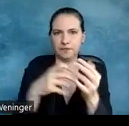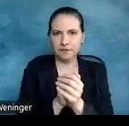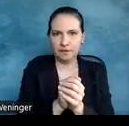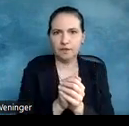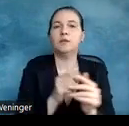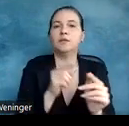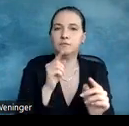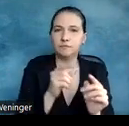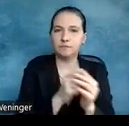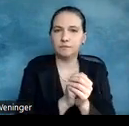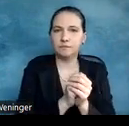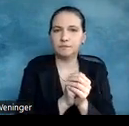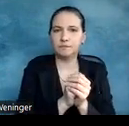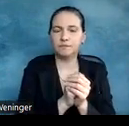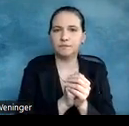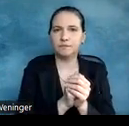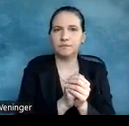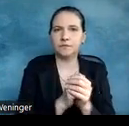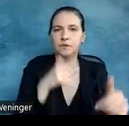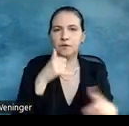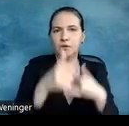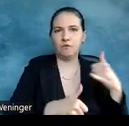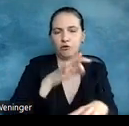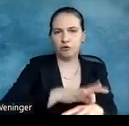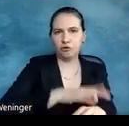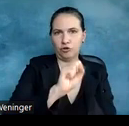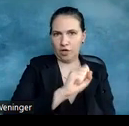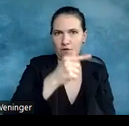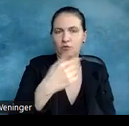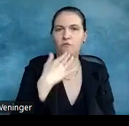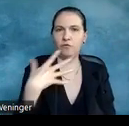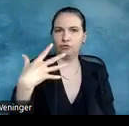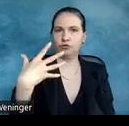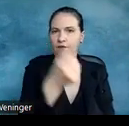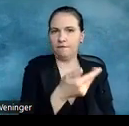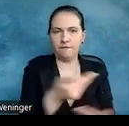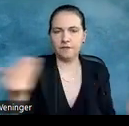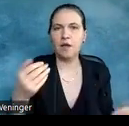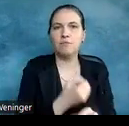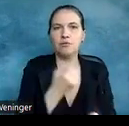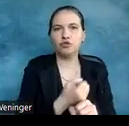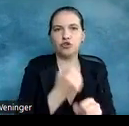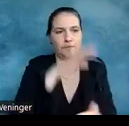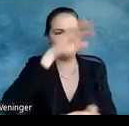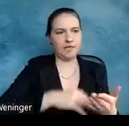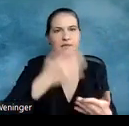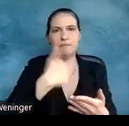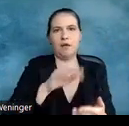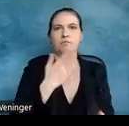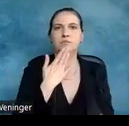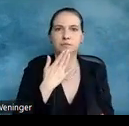möchte sie im Endeffekt erreichen, dass bestimmte Dinge leichter zu lesen sind.